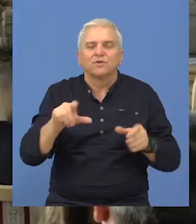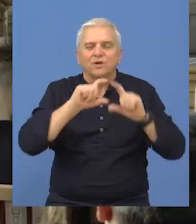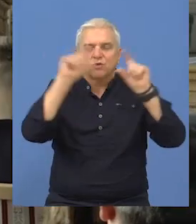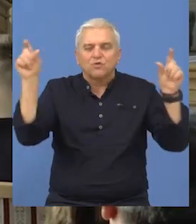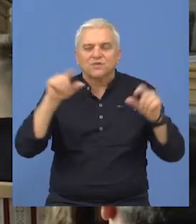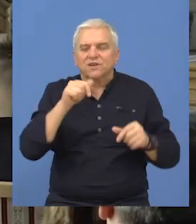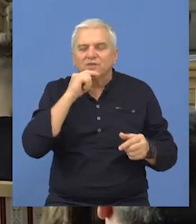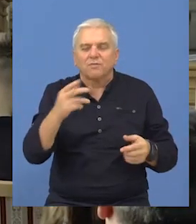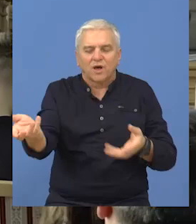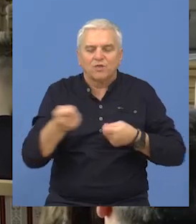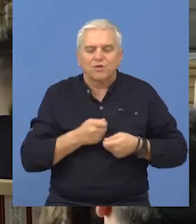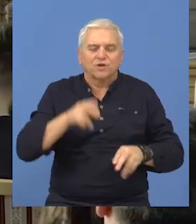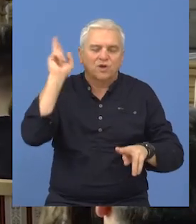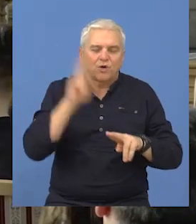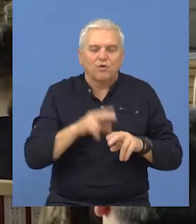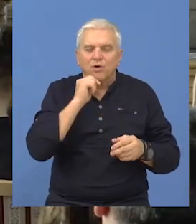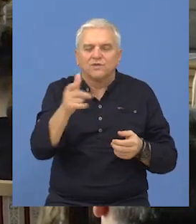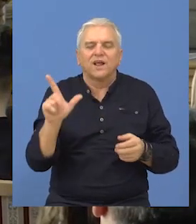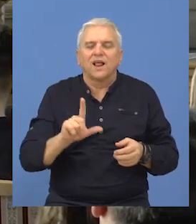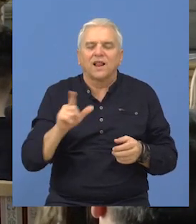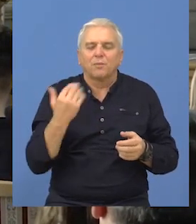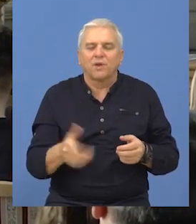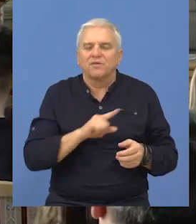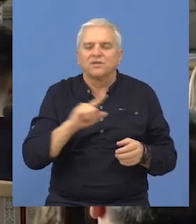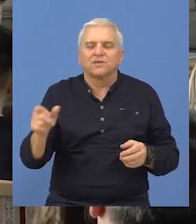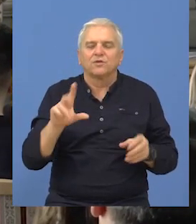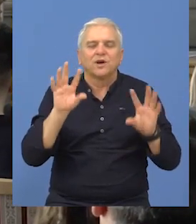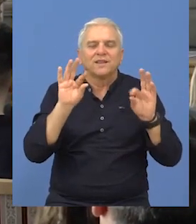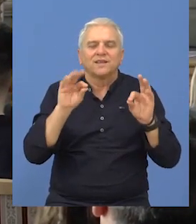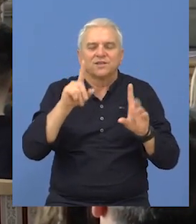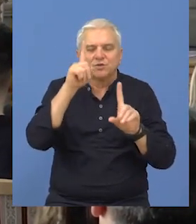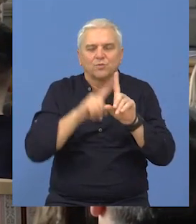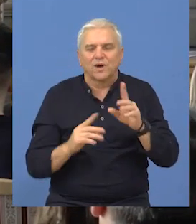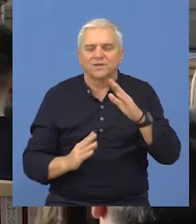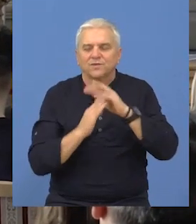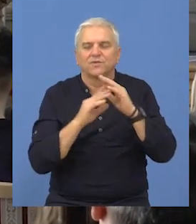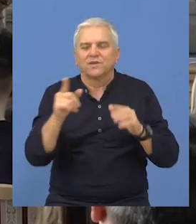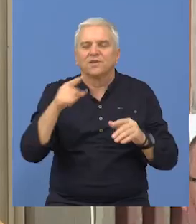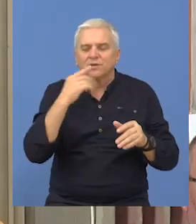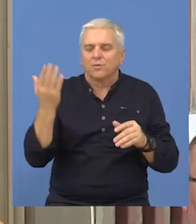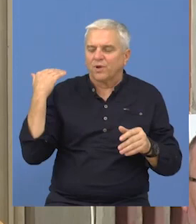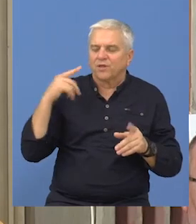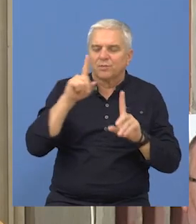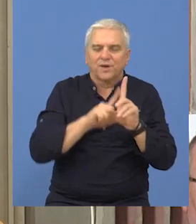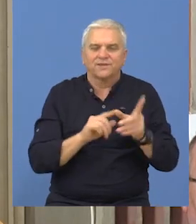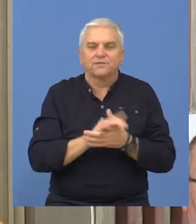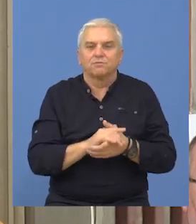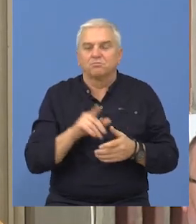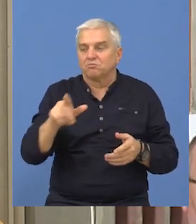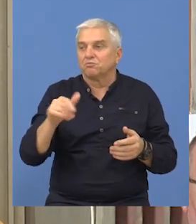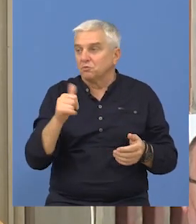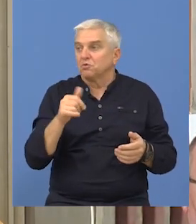u kolektivni ugovor unese odredba, da se liči dohodci isplaćaju do desetog u mesecu za prethodni mesec.